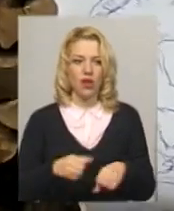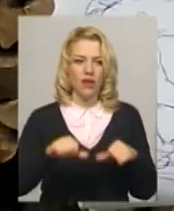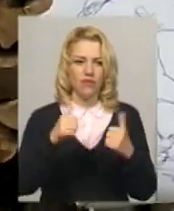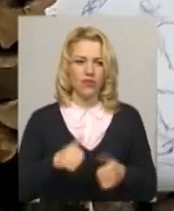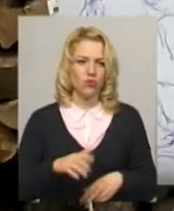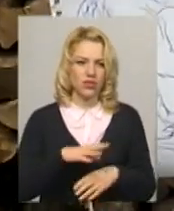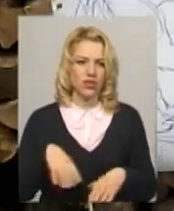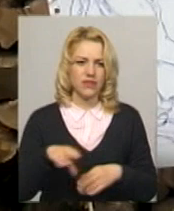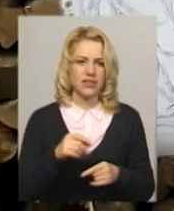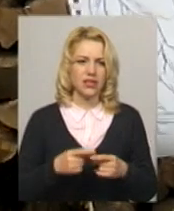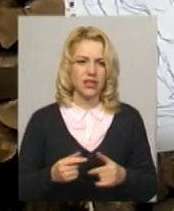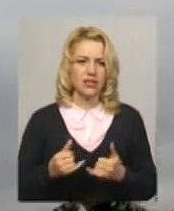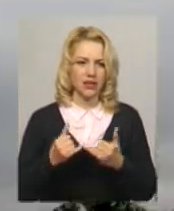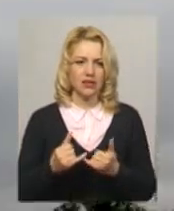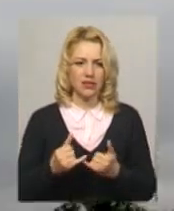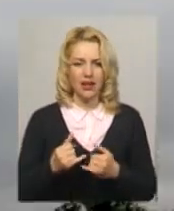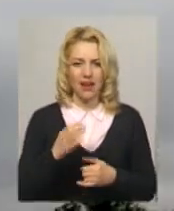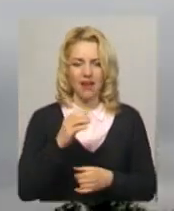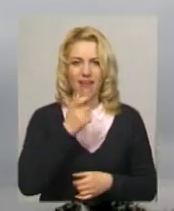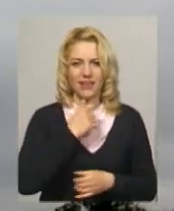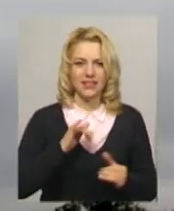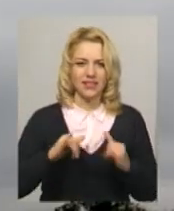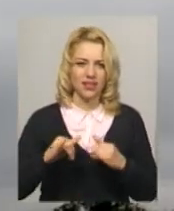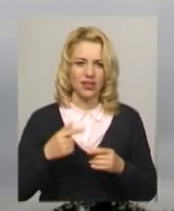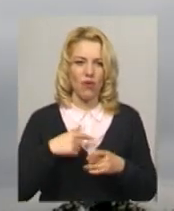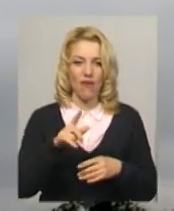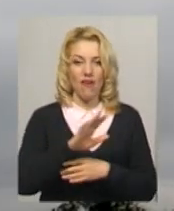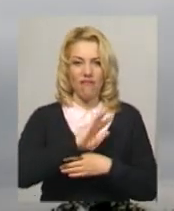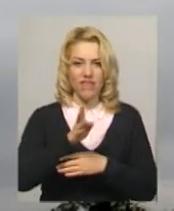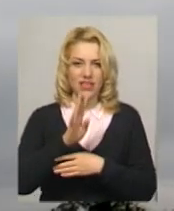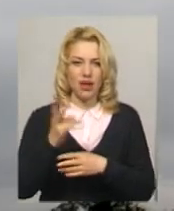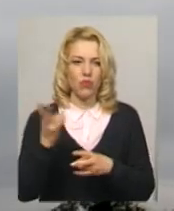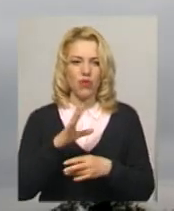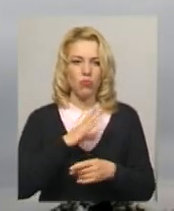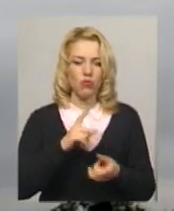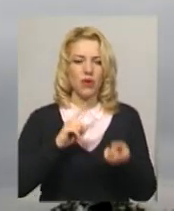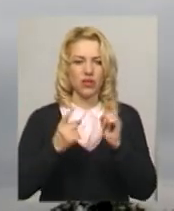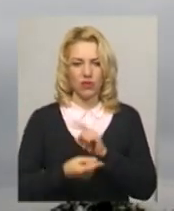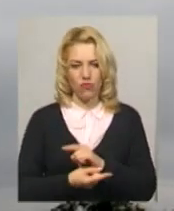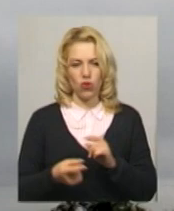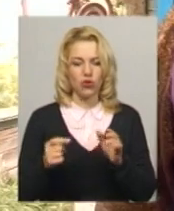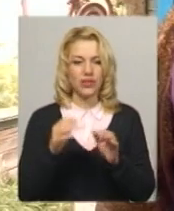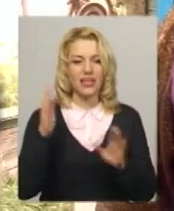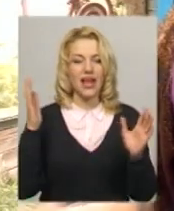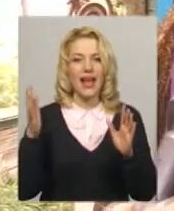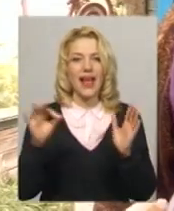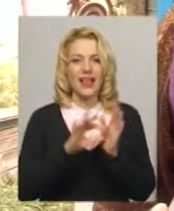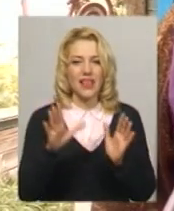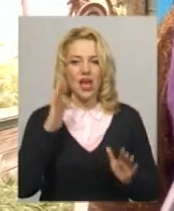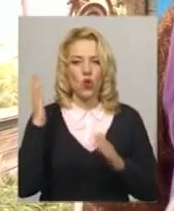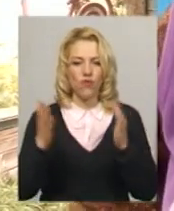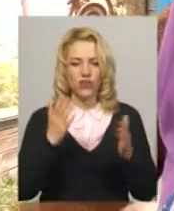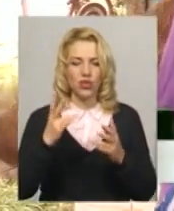естетики. Півтора роки тому майстер виготовив вітряка, який мав перетворювати енергію вітру на електрику в його господі. Він був